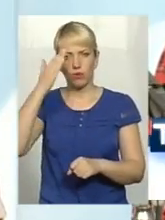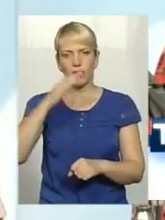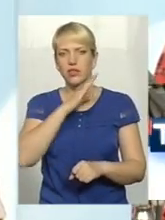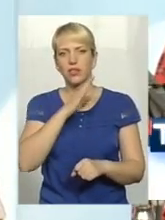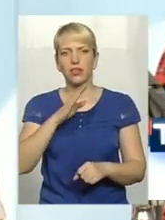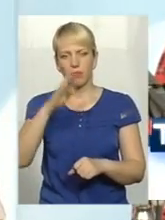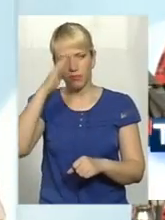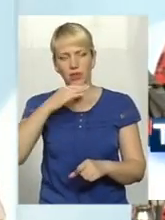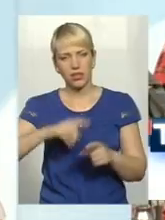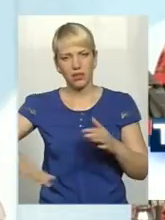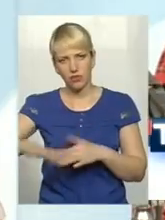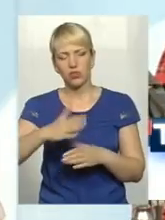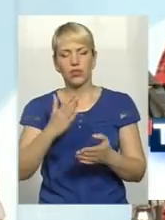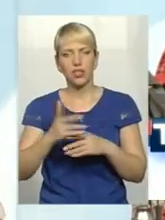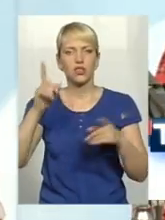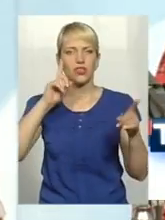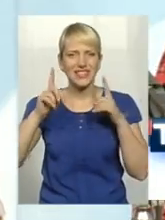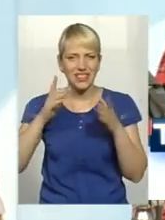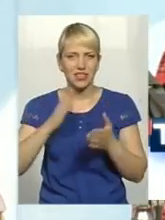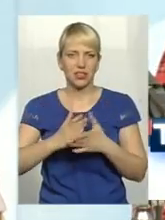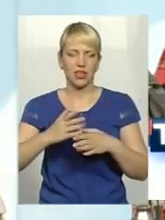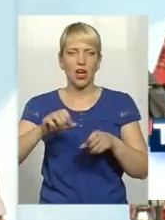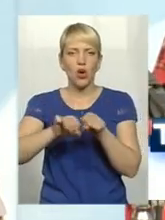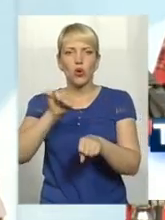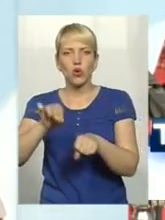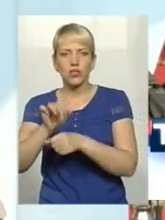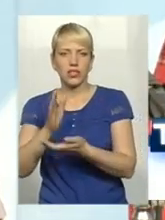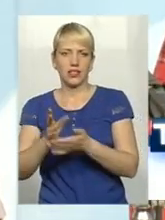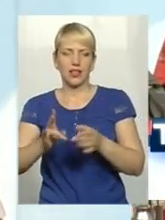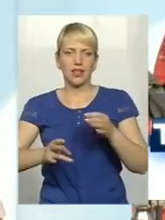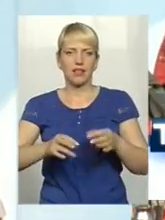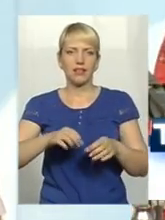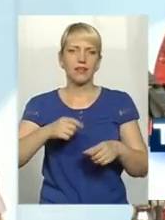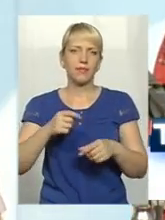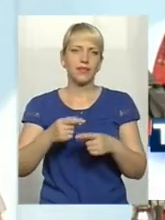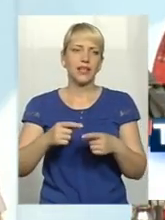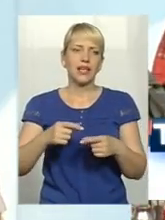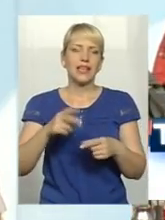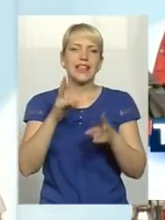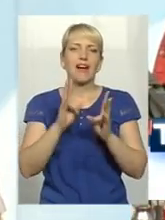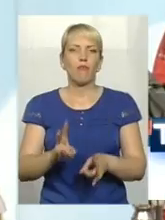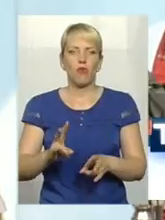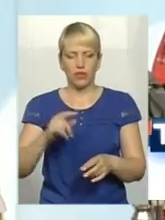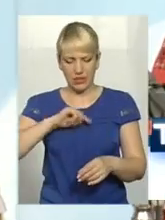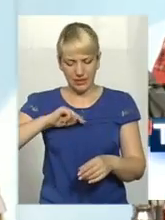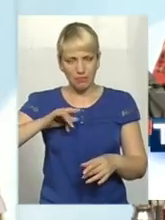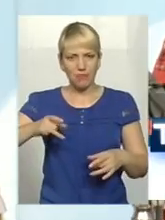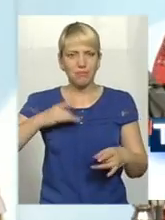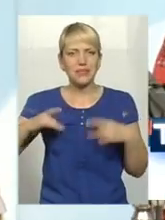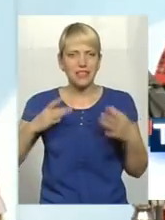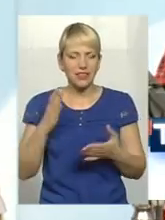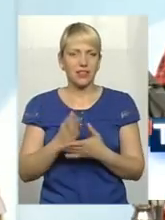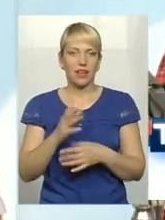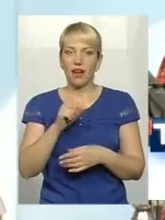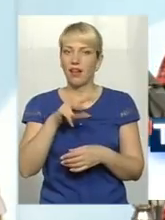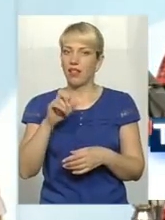них є стрясові розлади. Звичайно, в них є травмованість психіки, нервової системи. Але